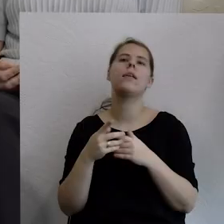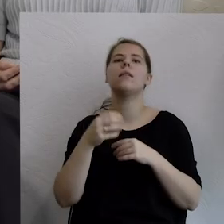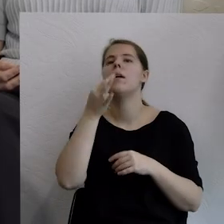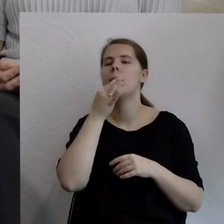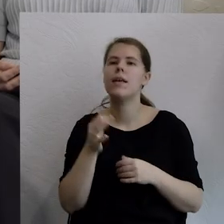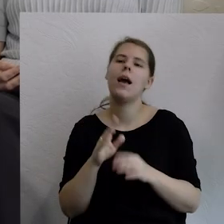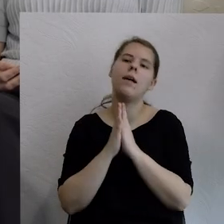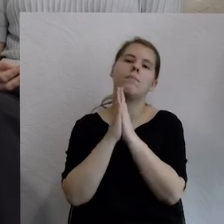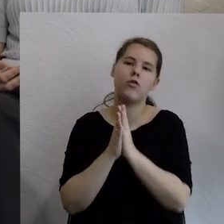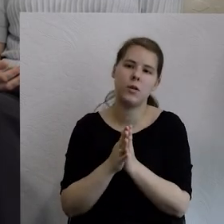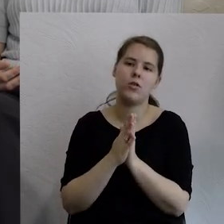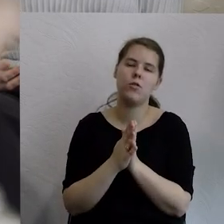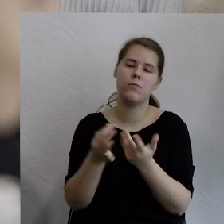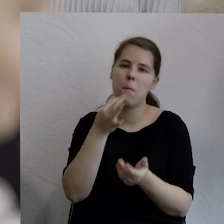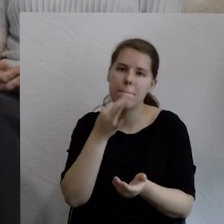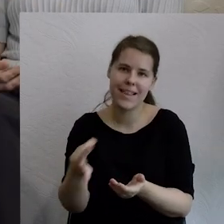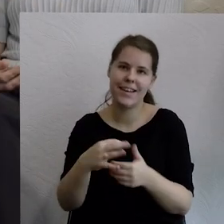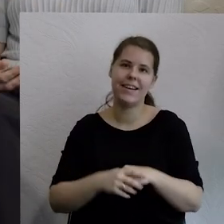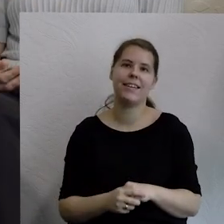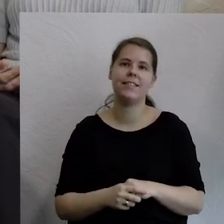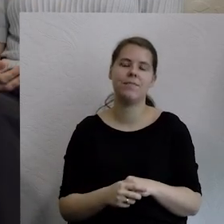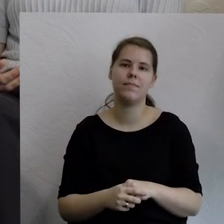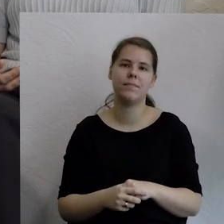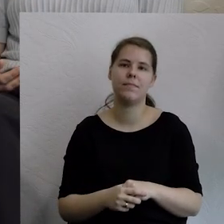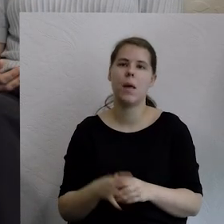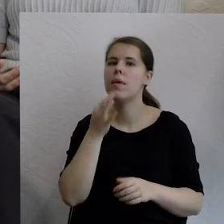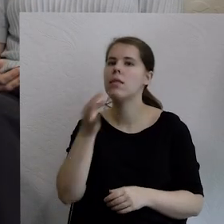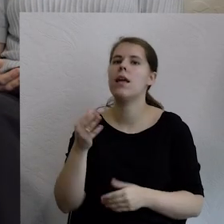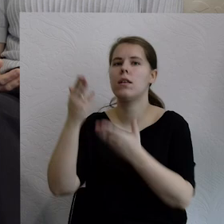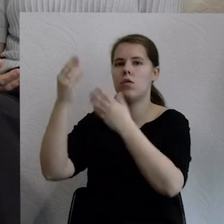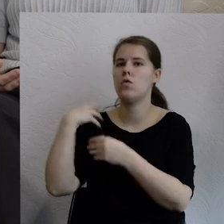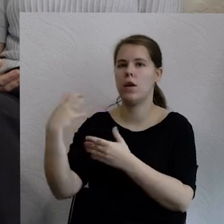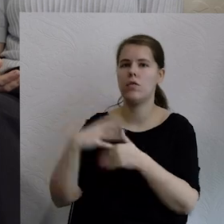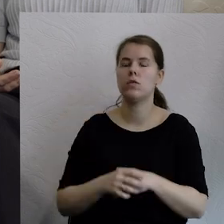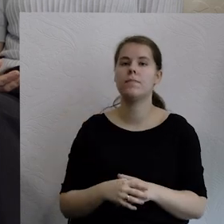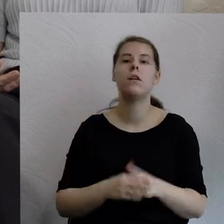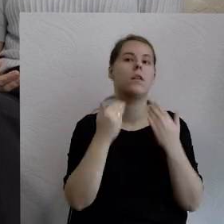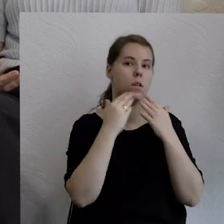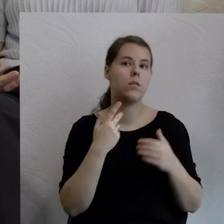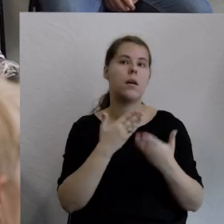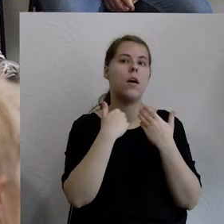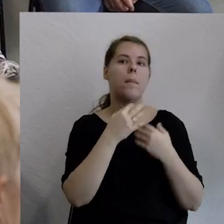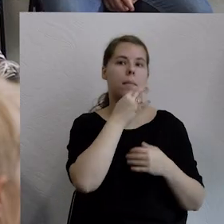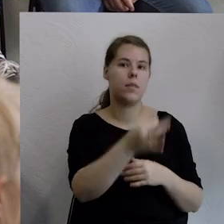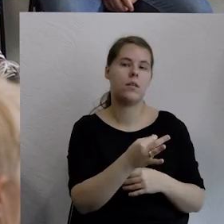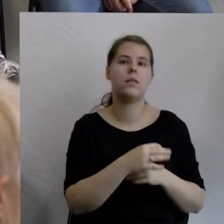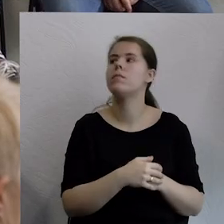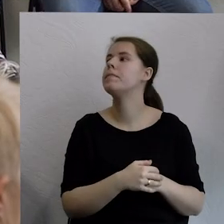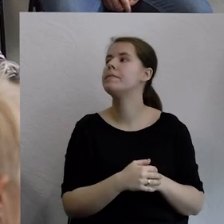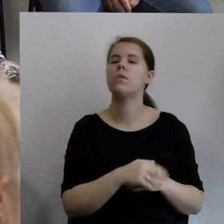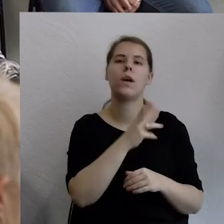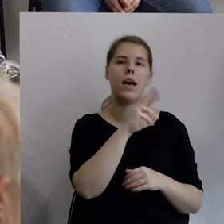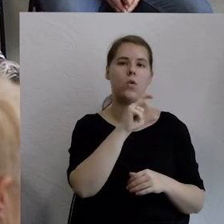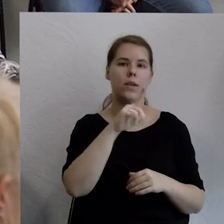kierunku pytań i w miarę do konkretnych osób. Dziękuję. Ja mam tutaj pytanie do Karoliny Skowronbacka.